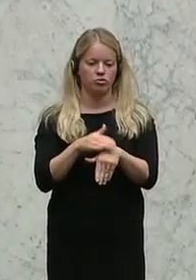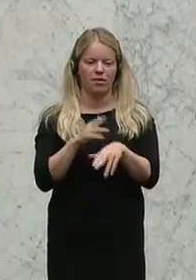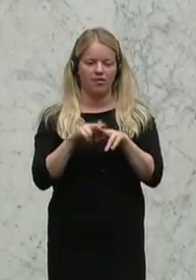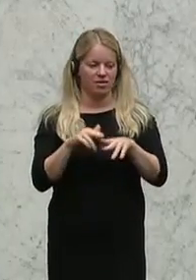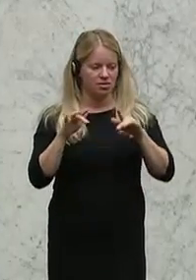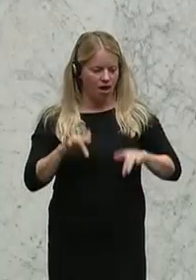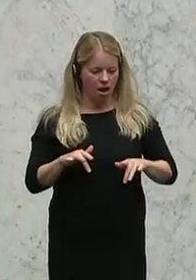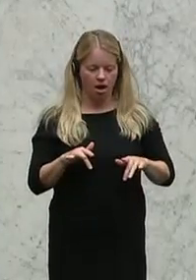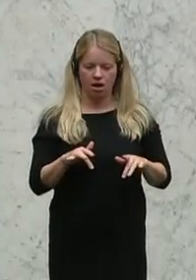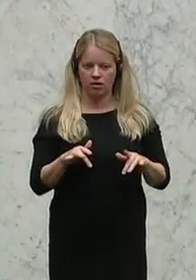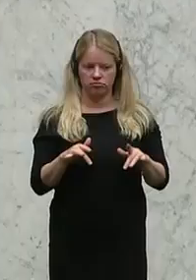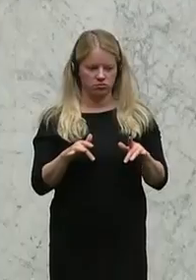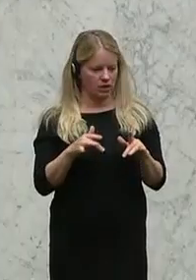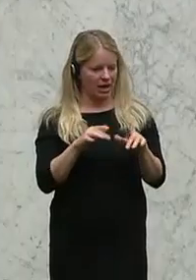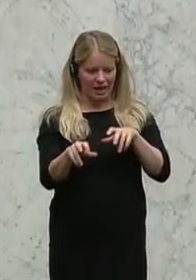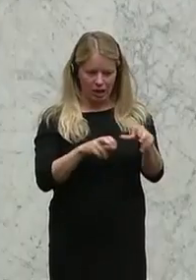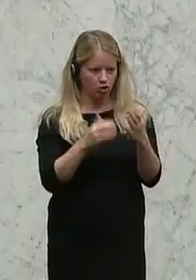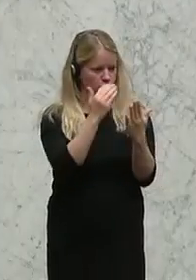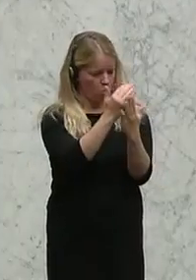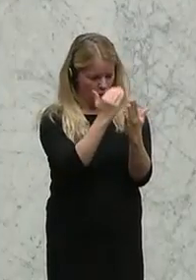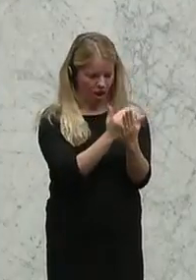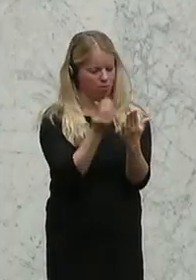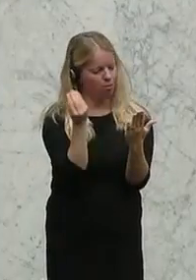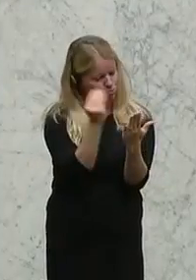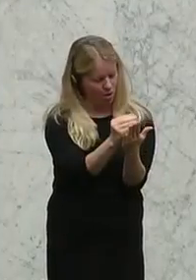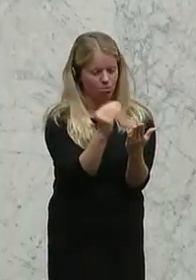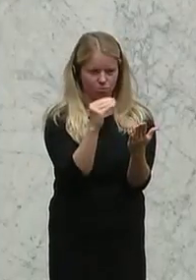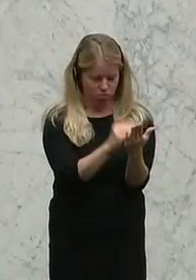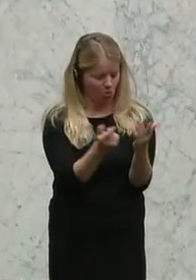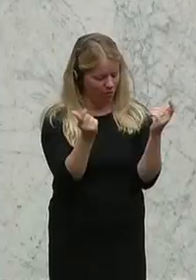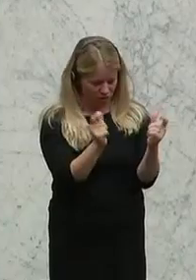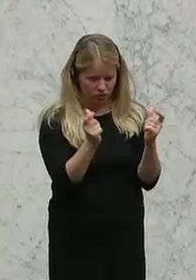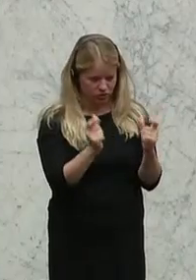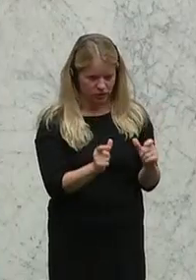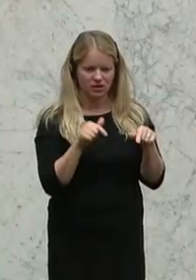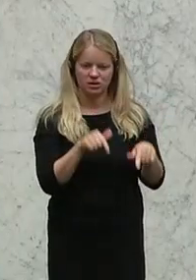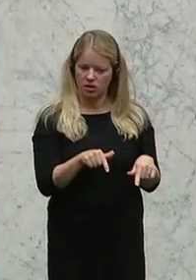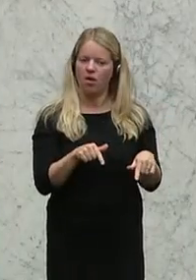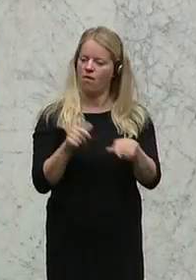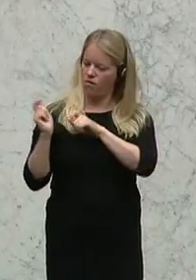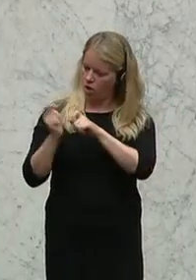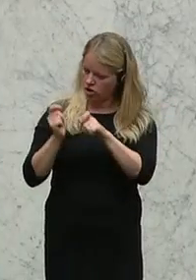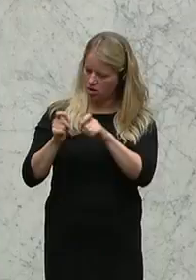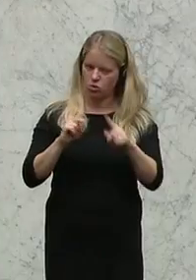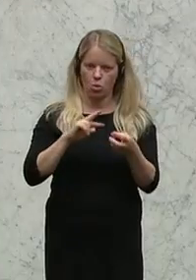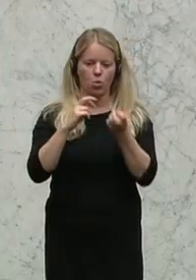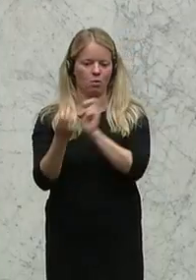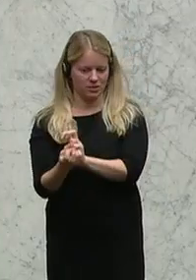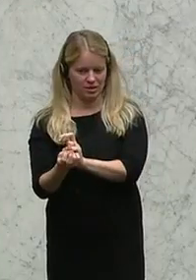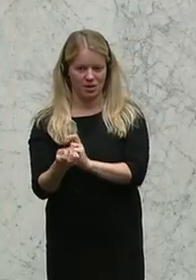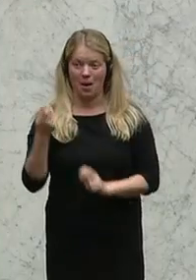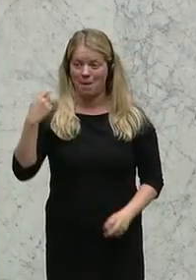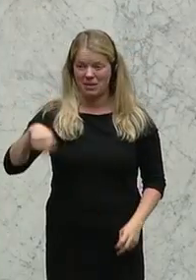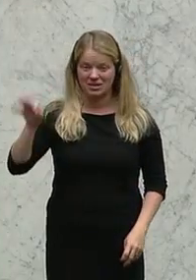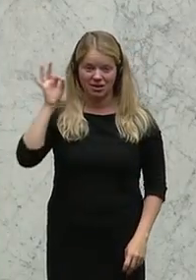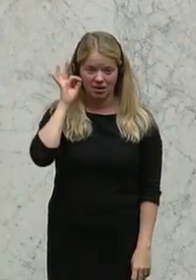im Regierungsprogramm, dass man genau diese Reformvorschläge tatsächlich auch umsetzt. Und die Frau Präsidentin hat auch